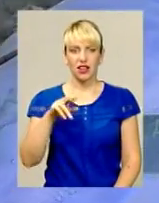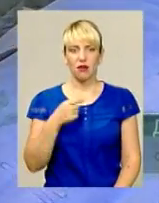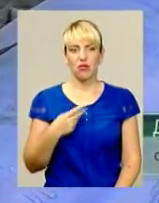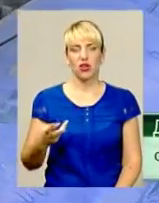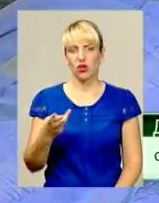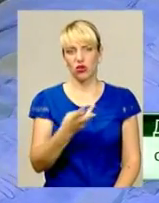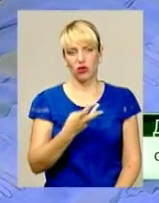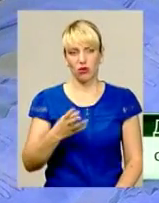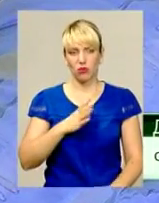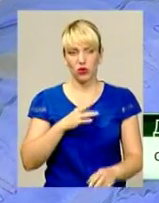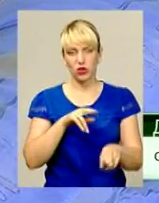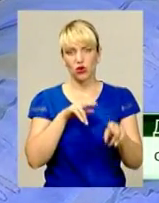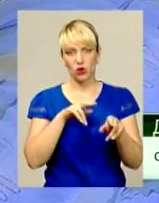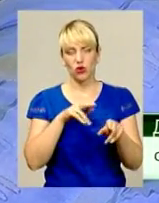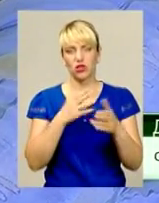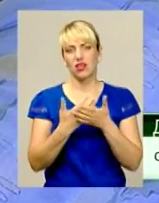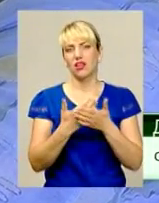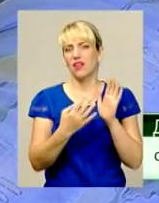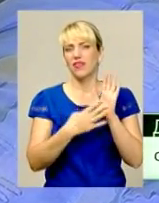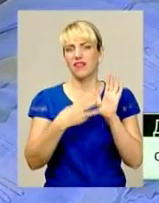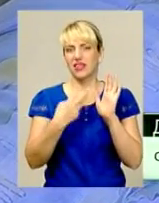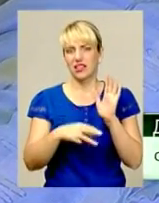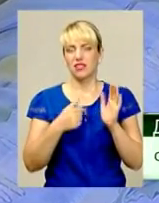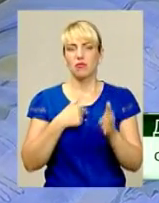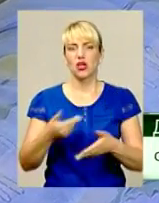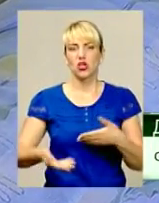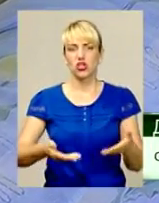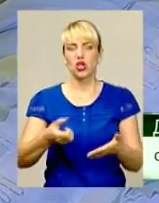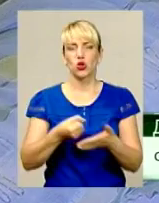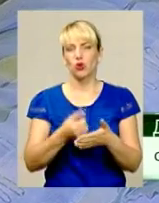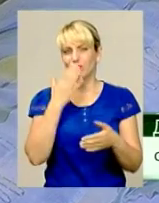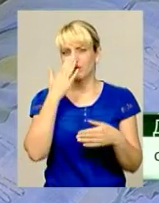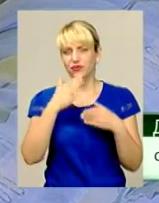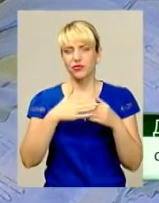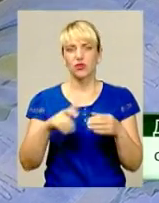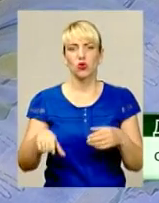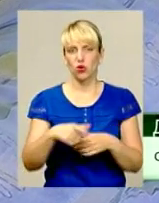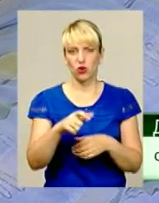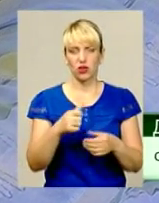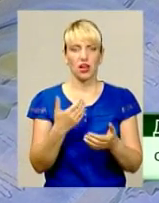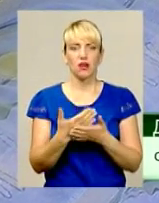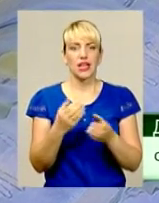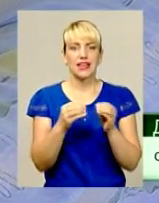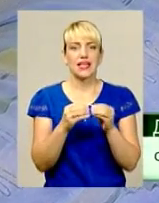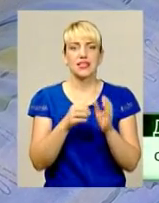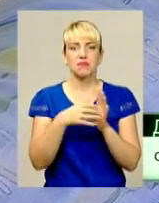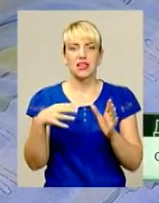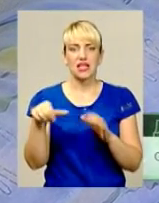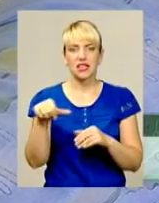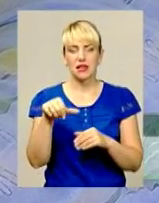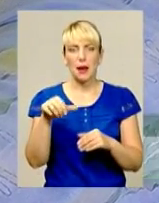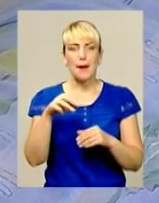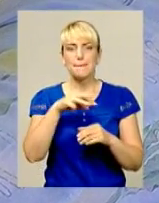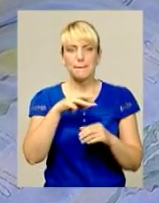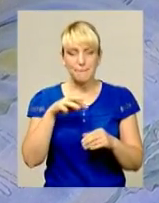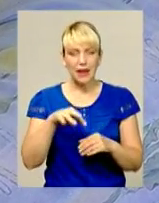Вечора було десь півдесятої. Ми доходили пощі до дороги. Ну, там вже лишилося до машини 10-15 метрів. Я